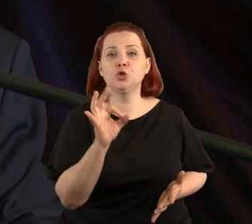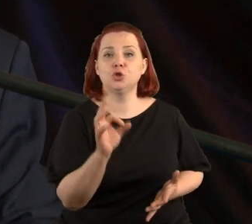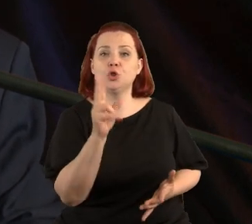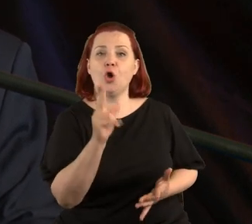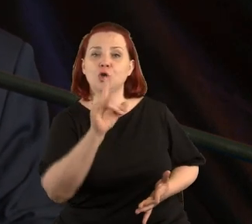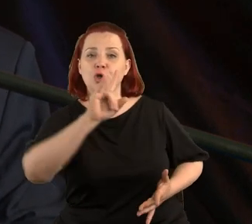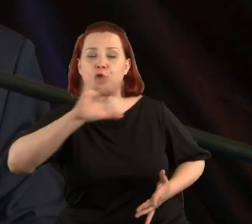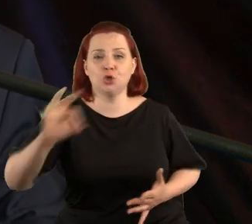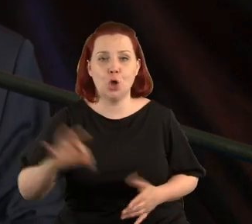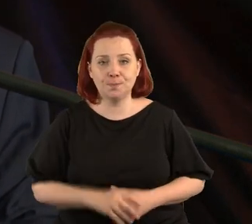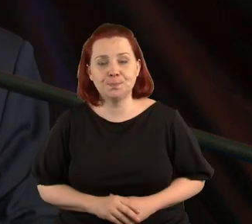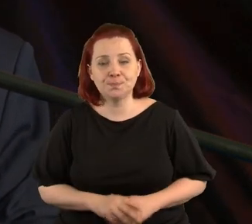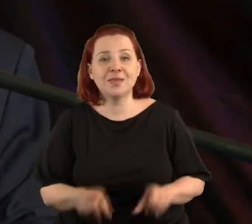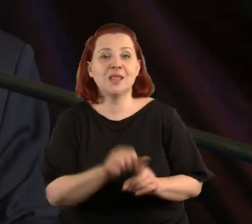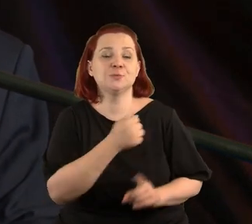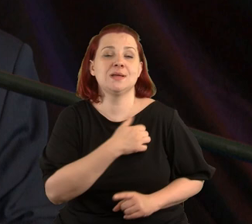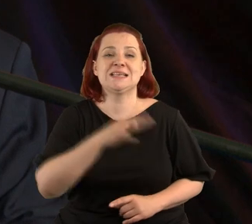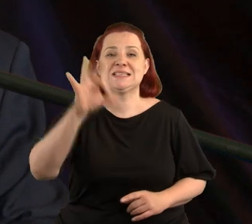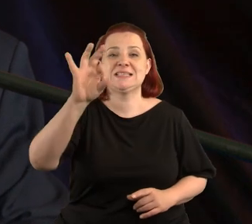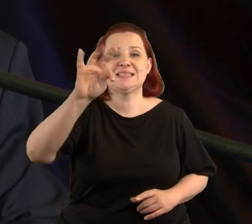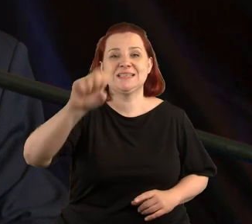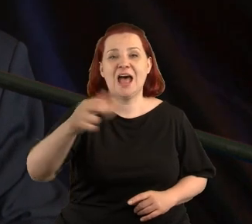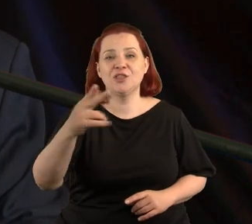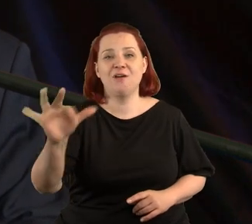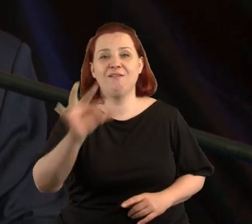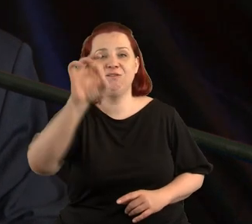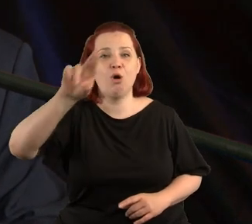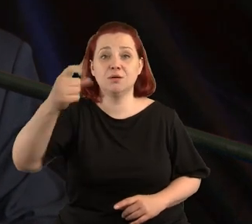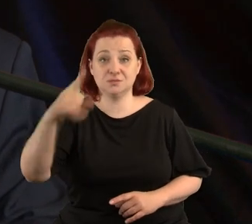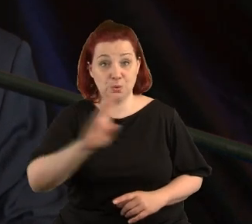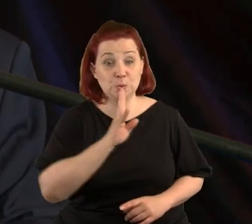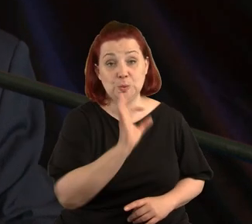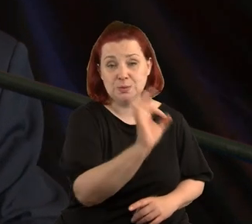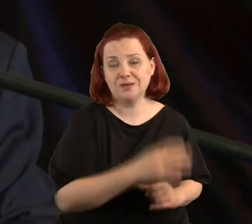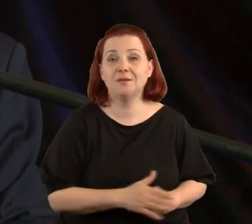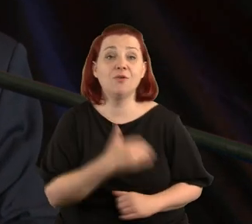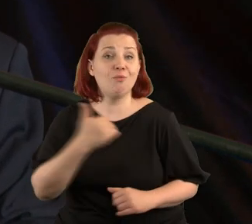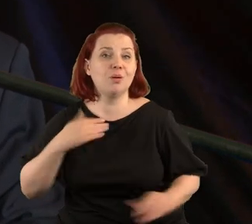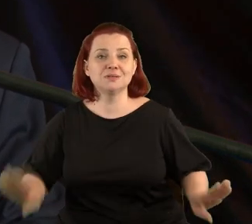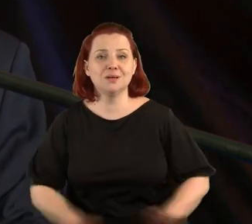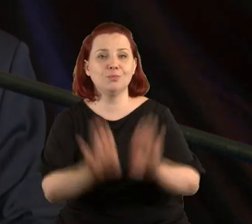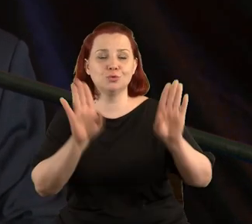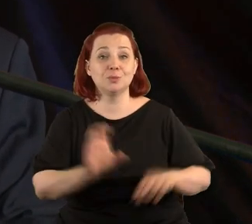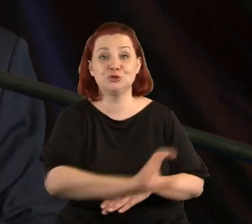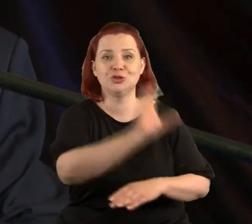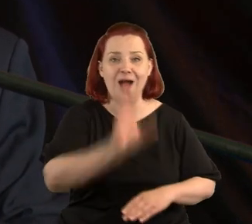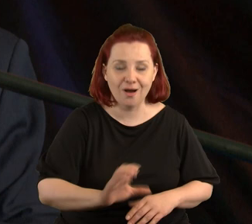w Bibliotece Stanford Uniwersytetu w USA, w Polskim Muzeum w Chicago,